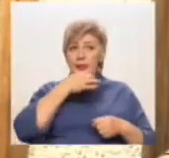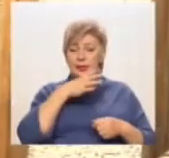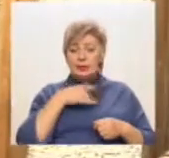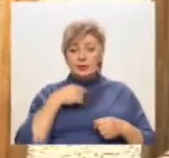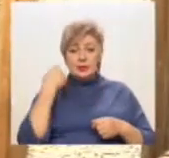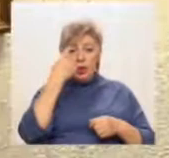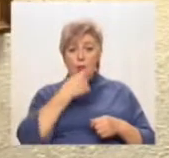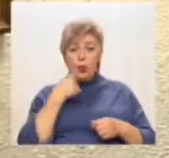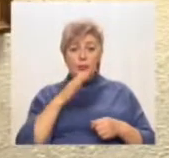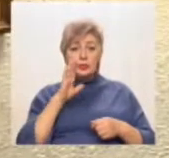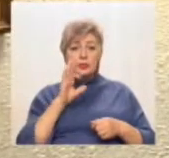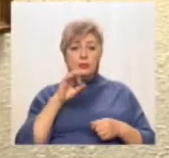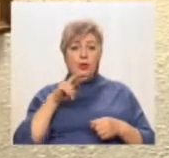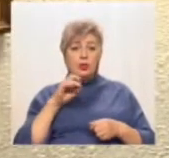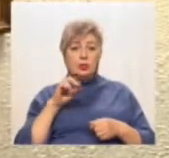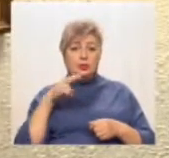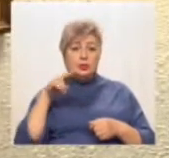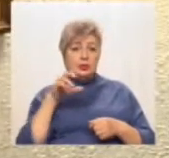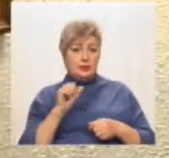бо він трохи поєднується із Фаустом».